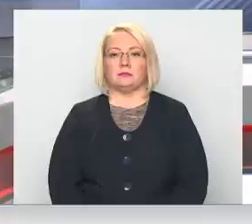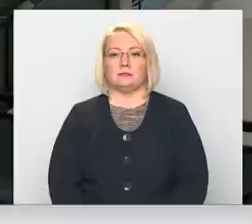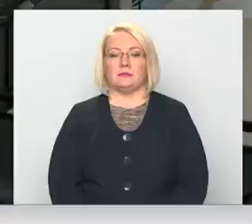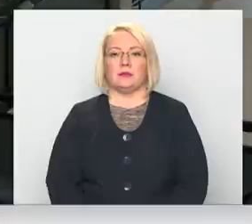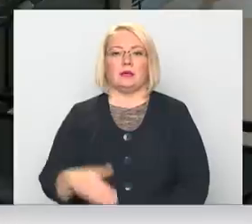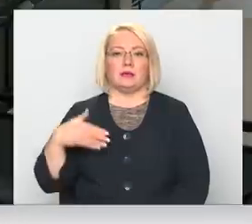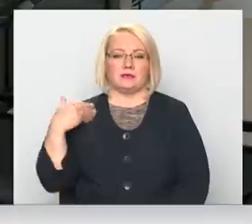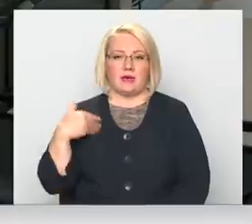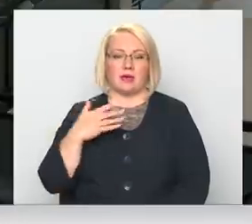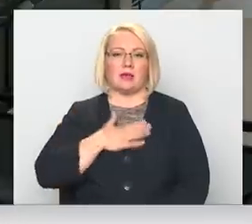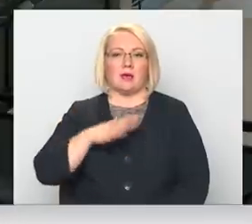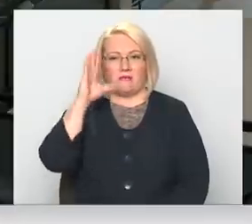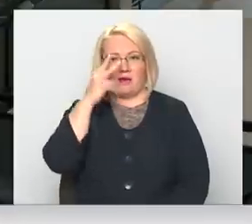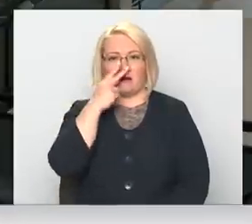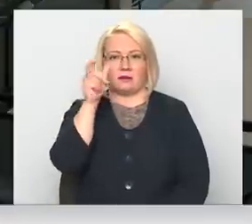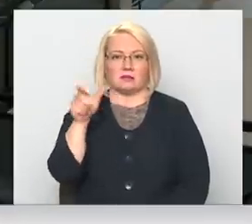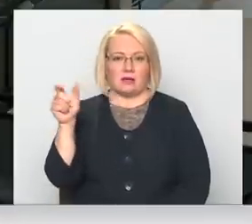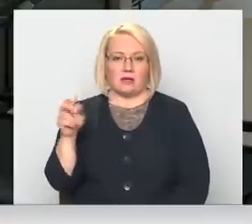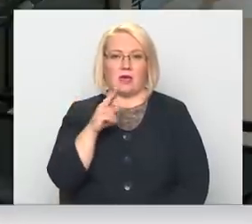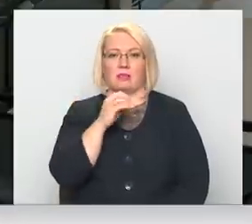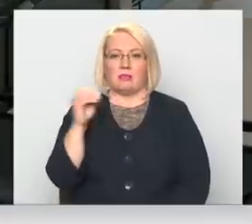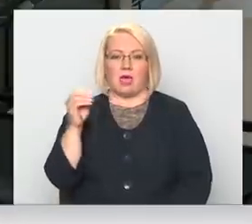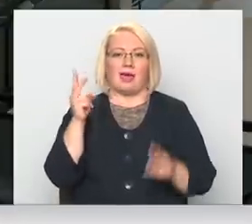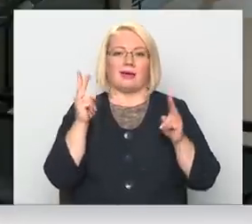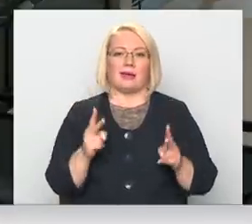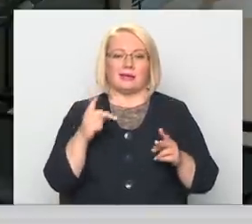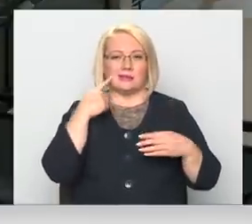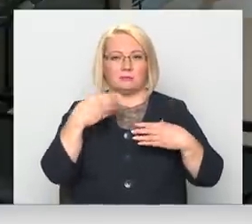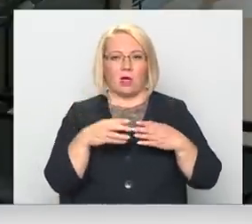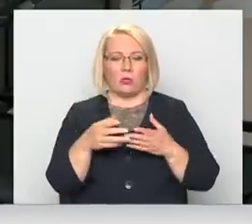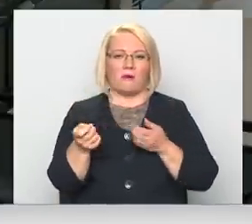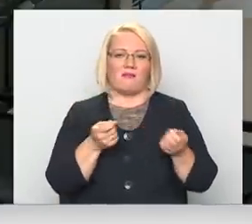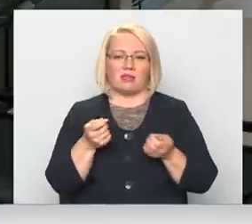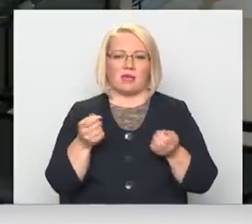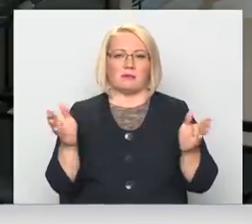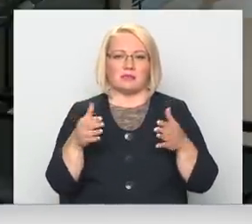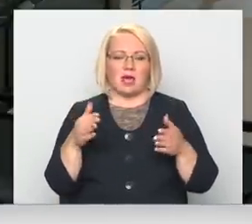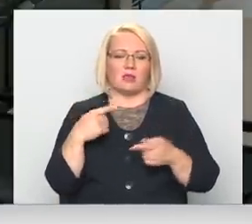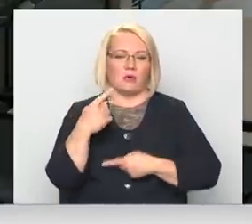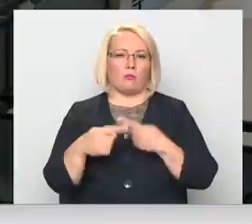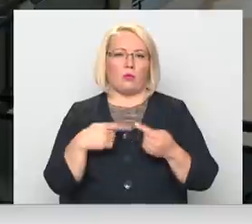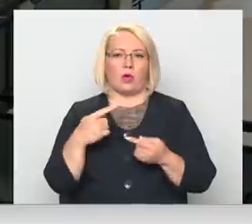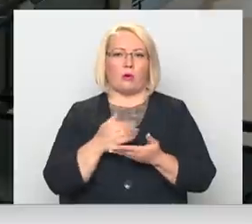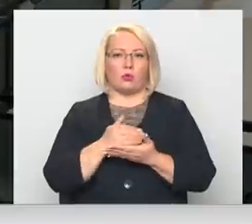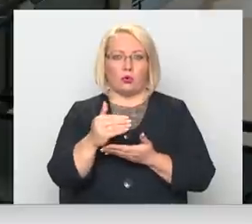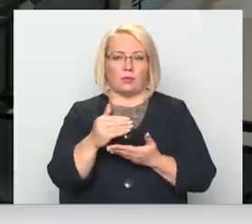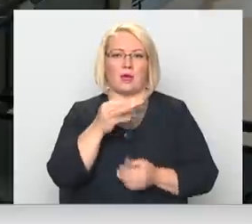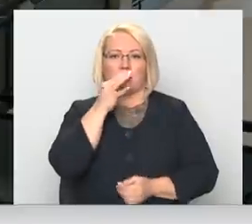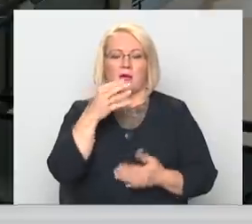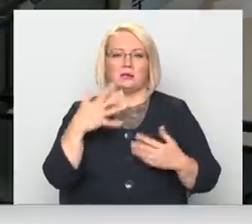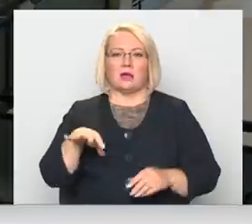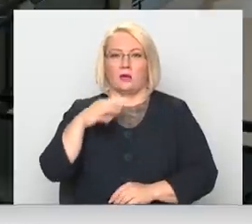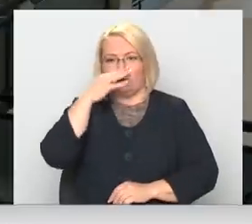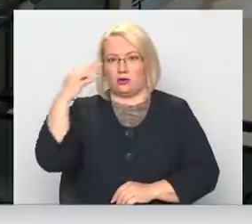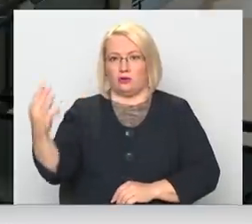Sveiki, Ilzla vakars, skatītāji! Krīzes padomis vadības sēde joprojām turpinās, jāteic, jau ceturto